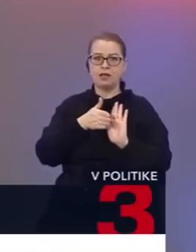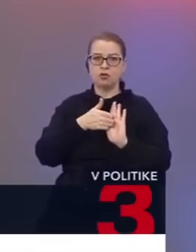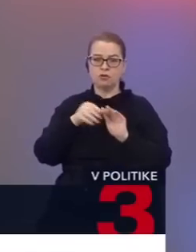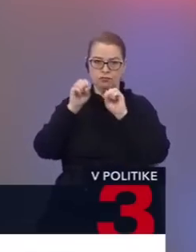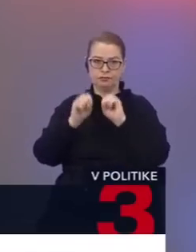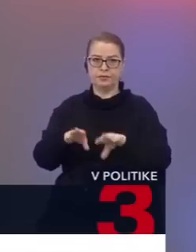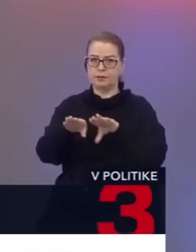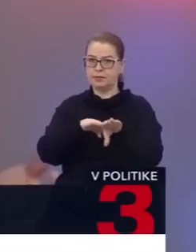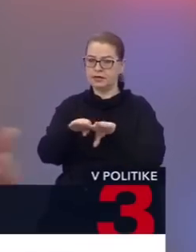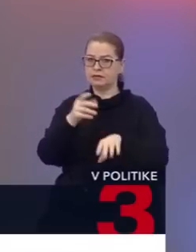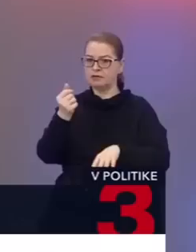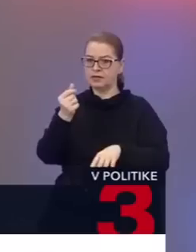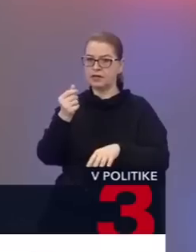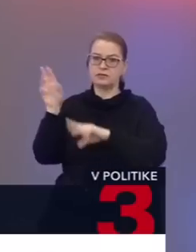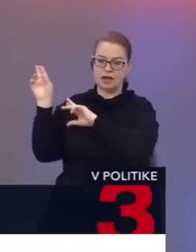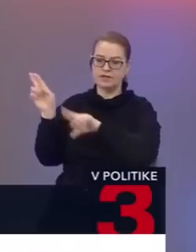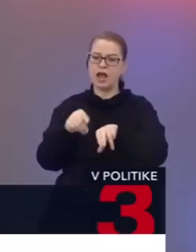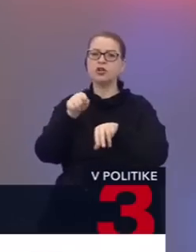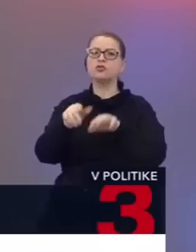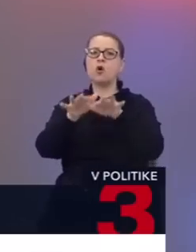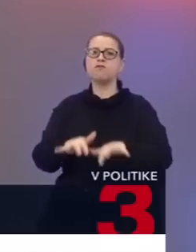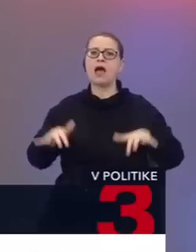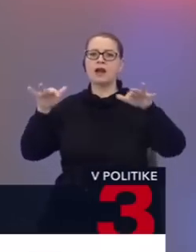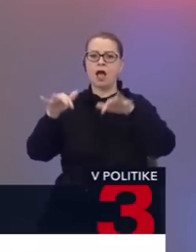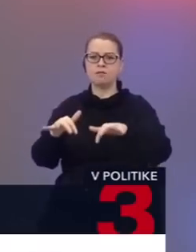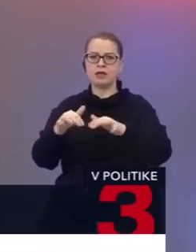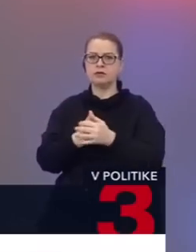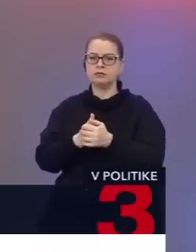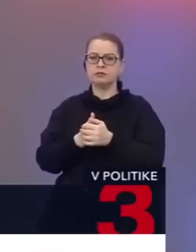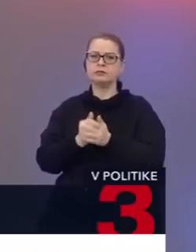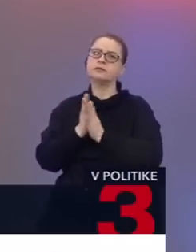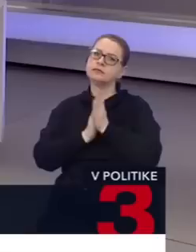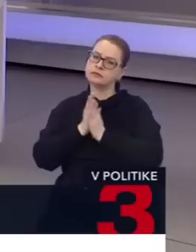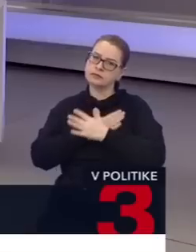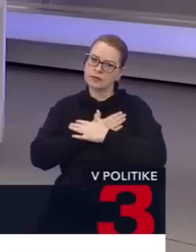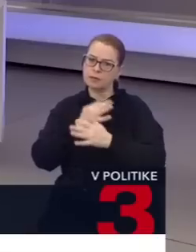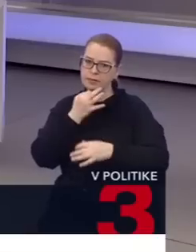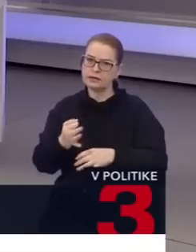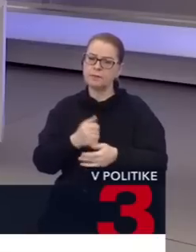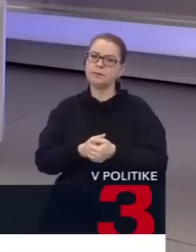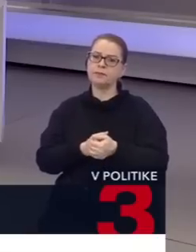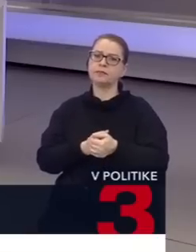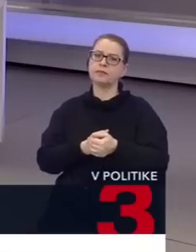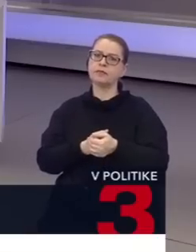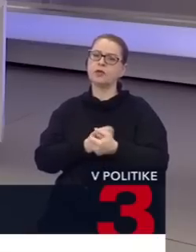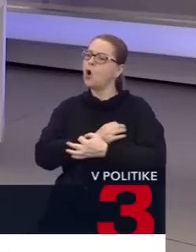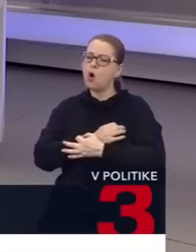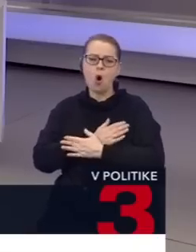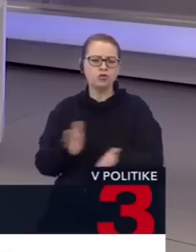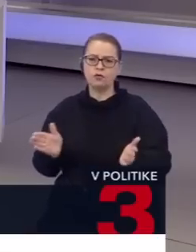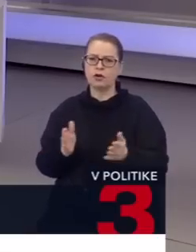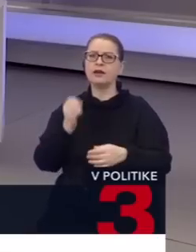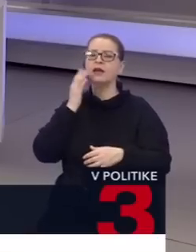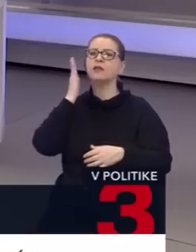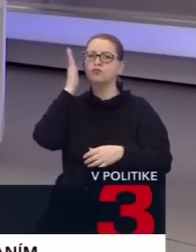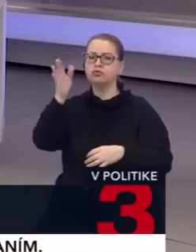ministra financí, vrátil sa do parlamentu. Úprimne, pán premiér, ak budú voliby